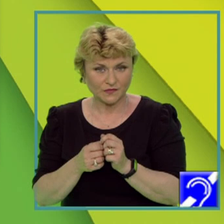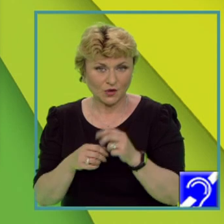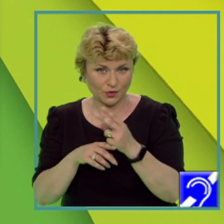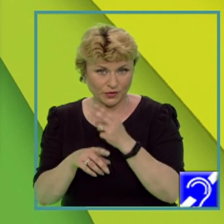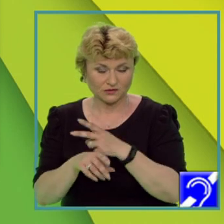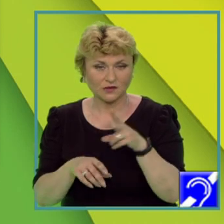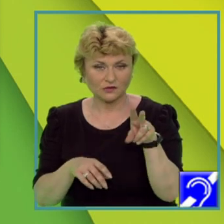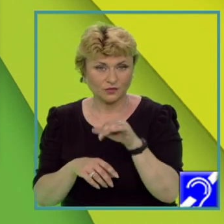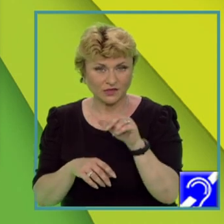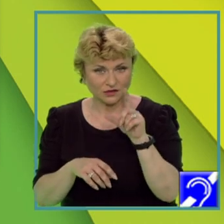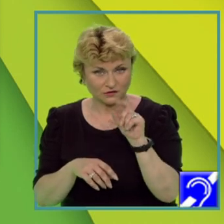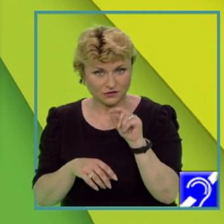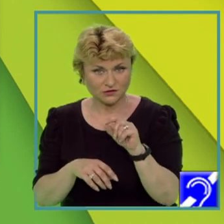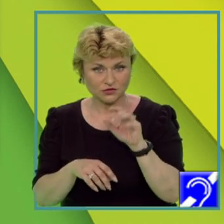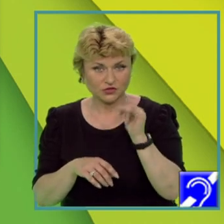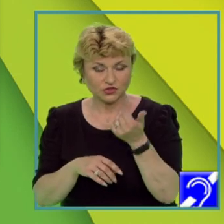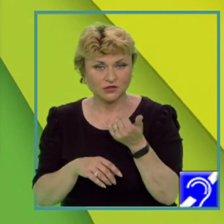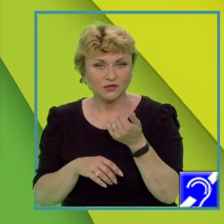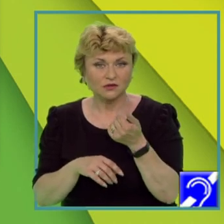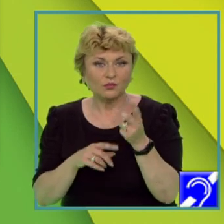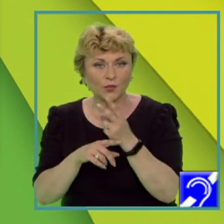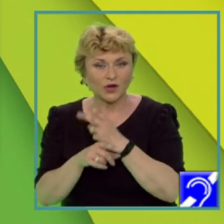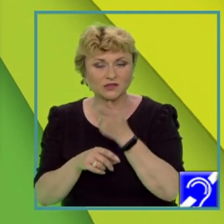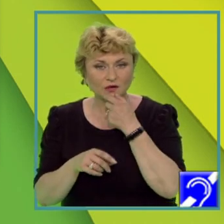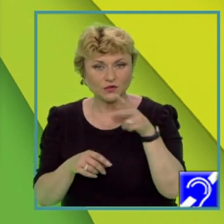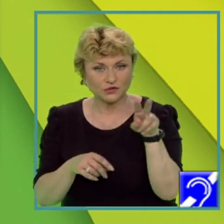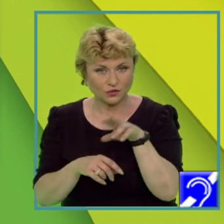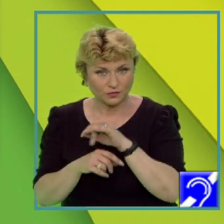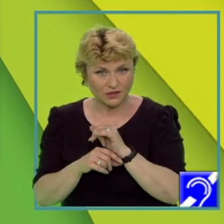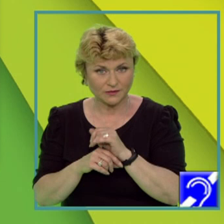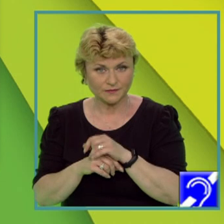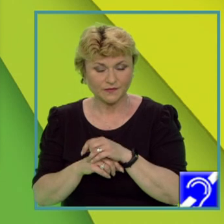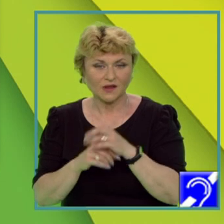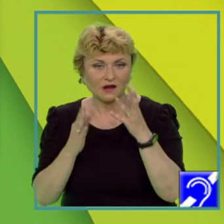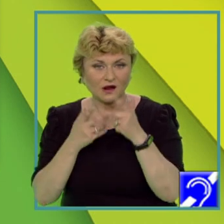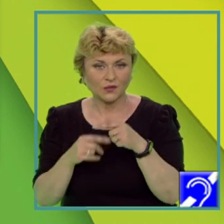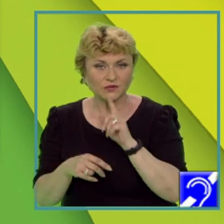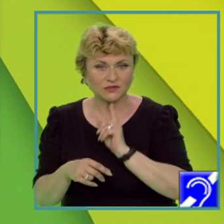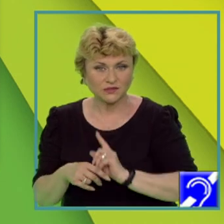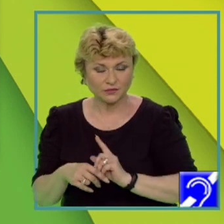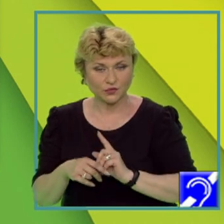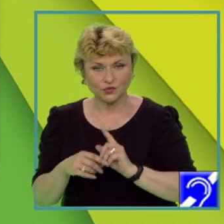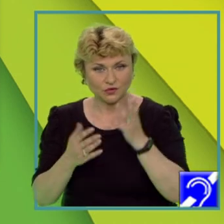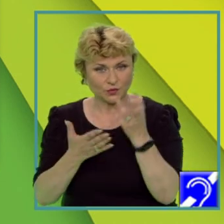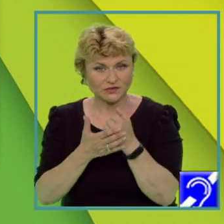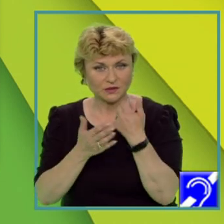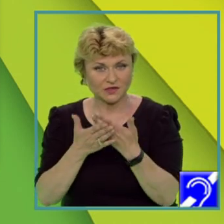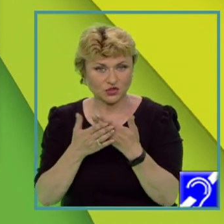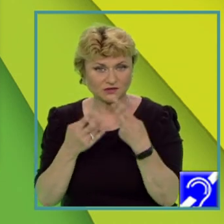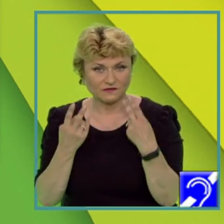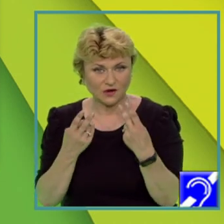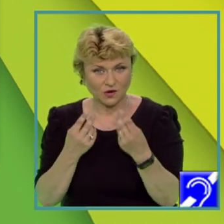2020 și populația anului 2000. Printr-un calcul simplu vom obține această valoare.